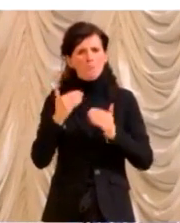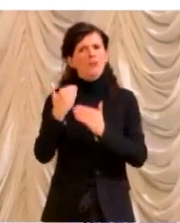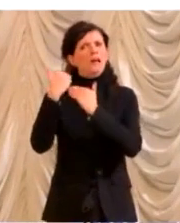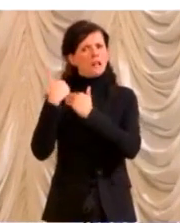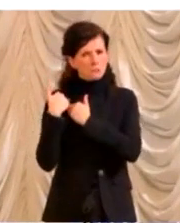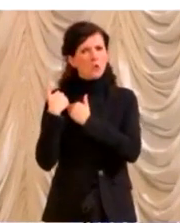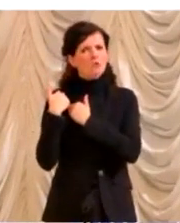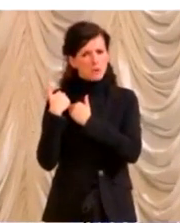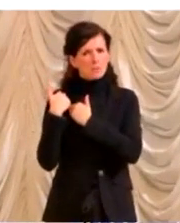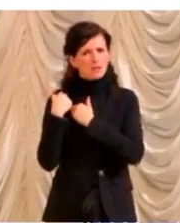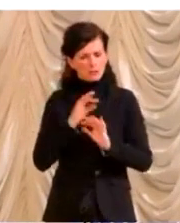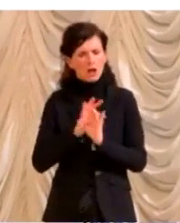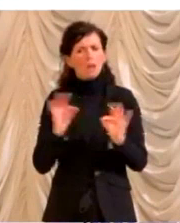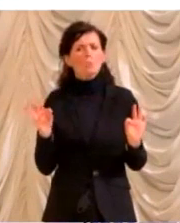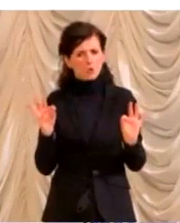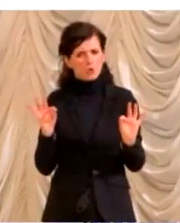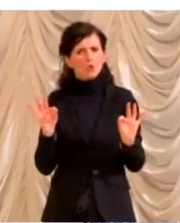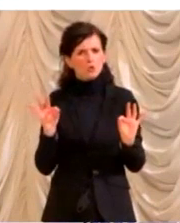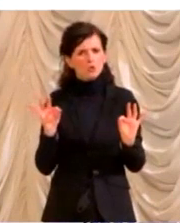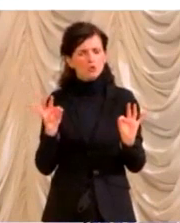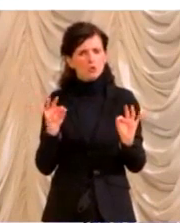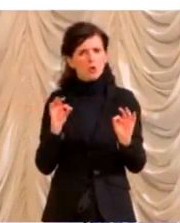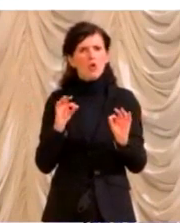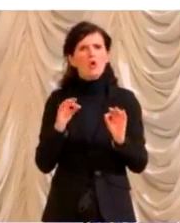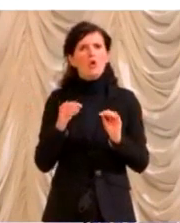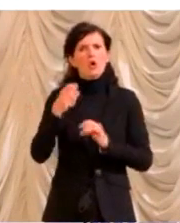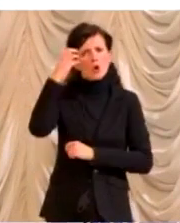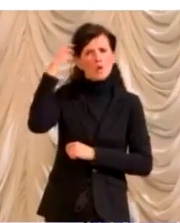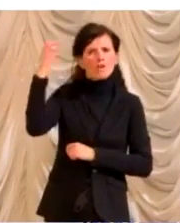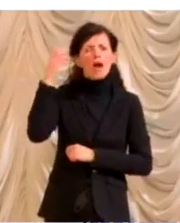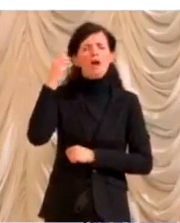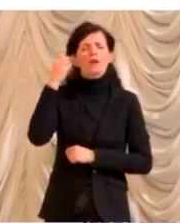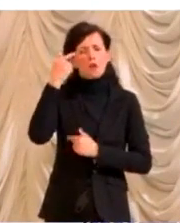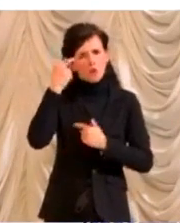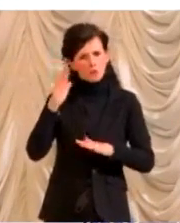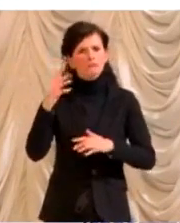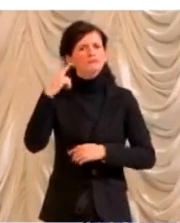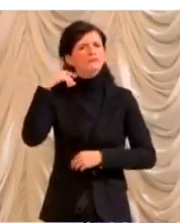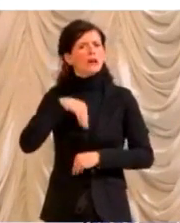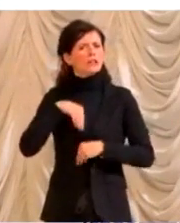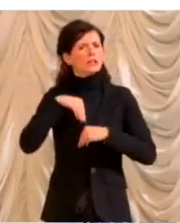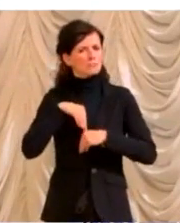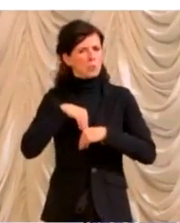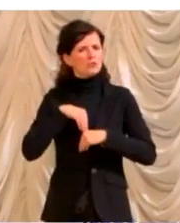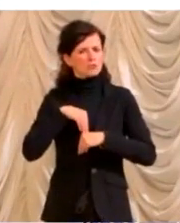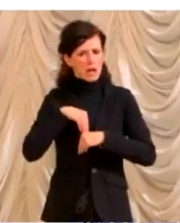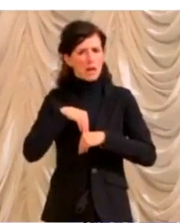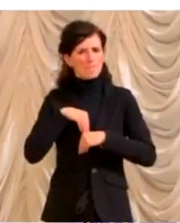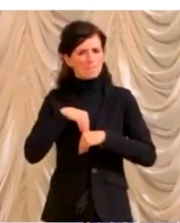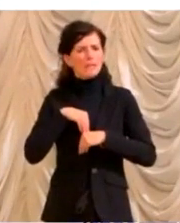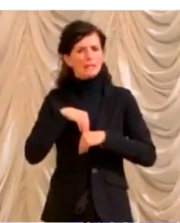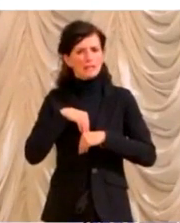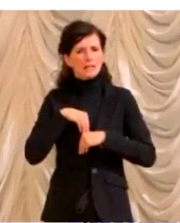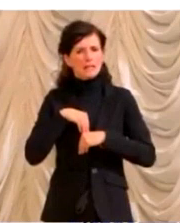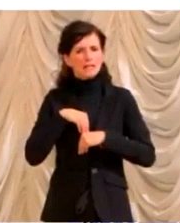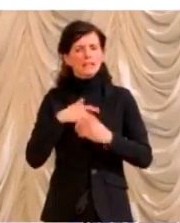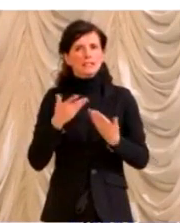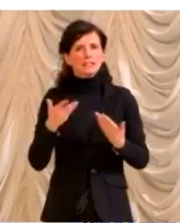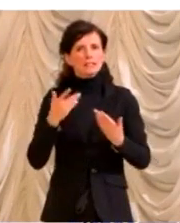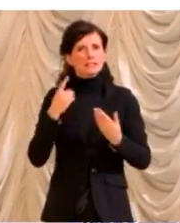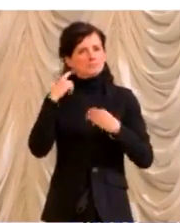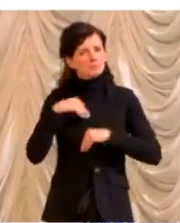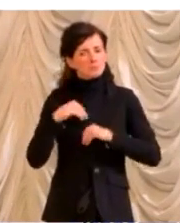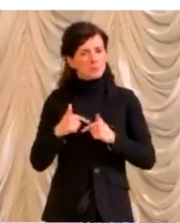responsabilità, con la consapevolezza che è una scelta molto impattante, molto onerosa,